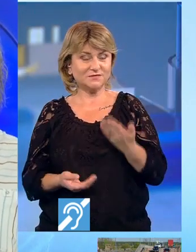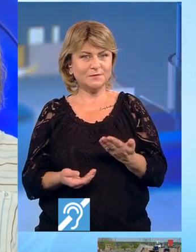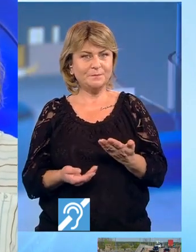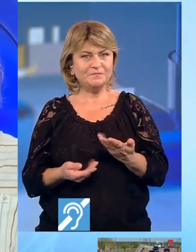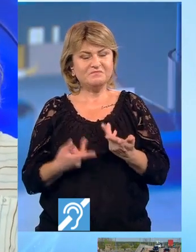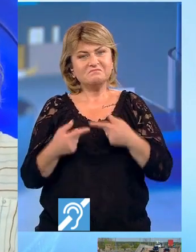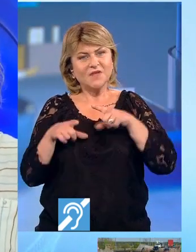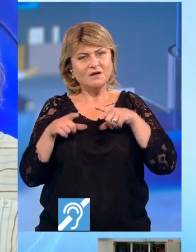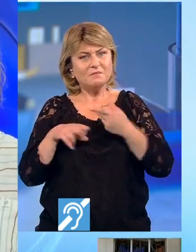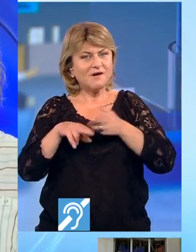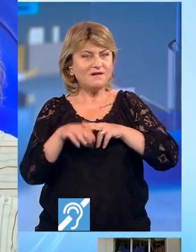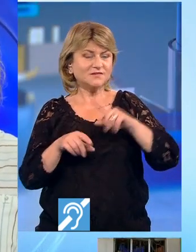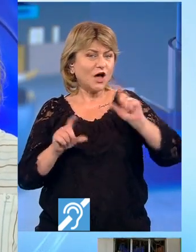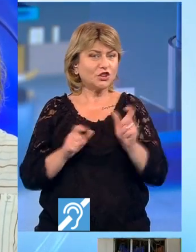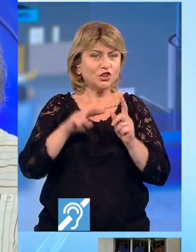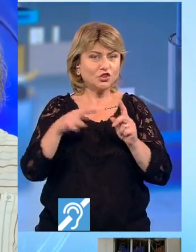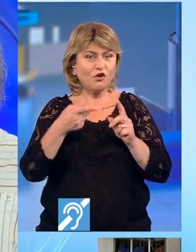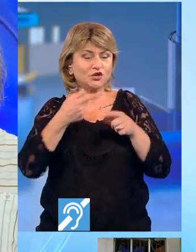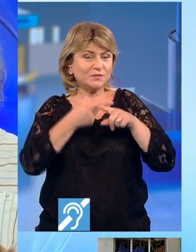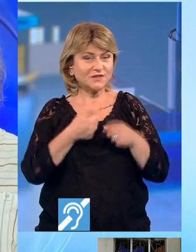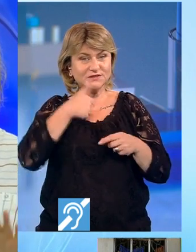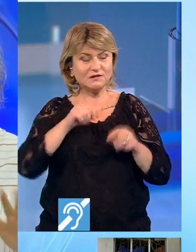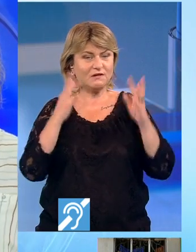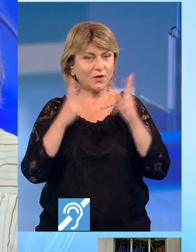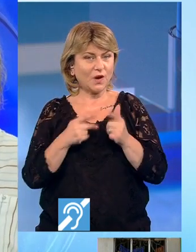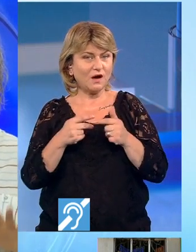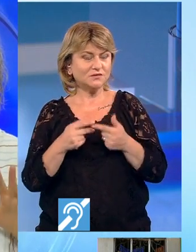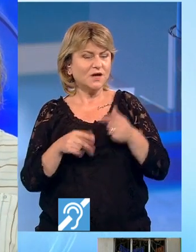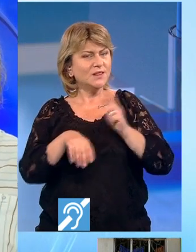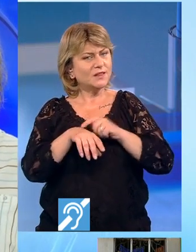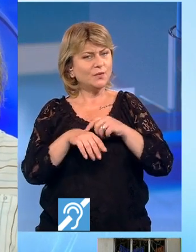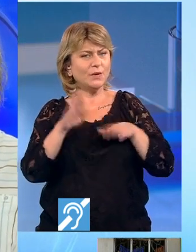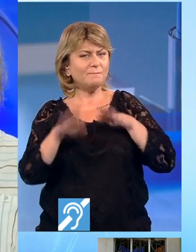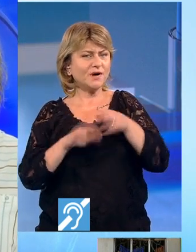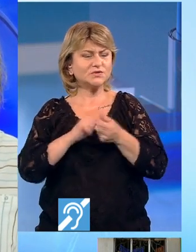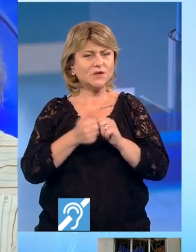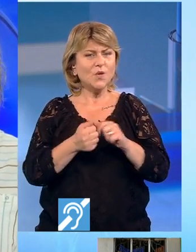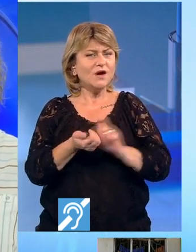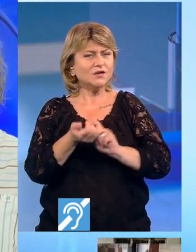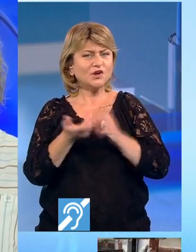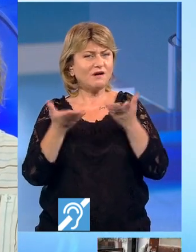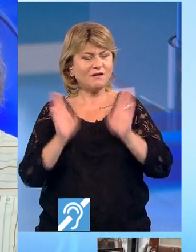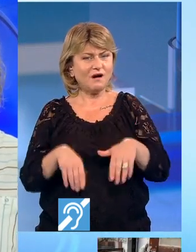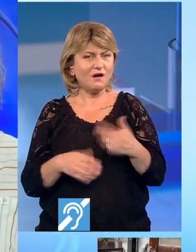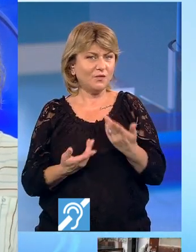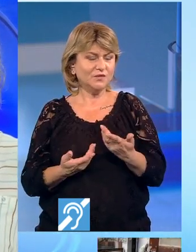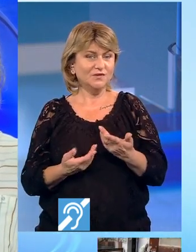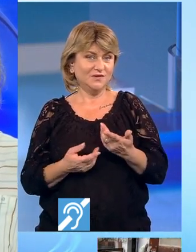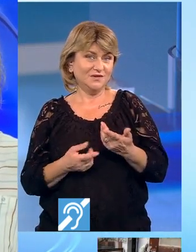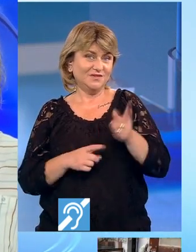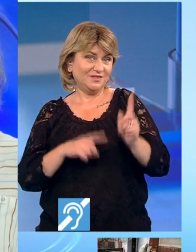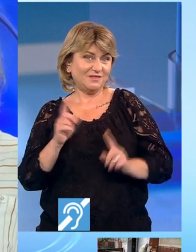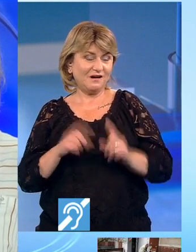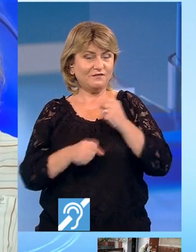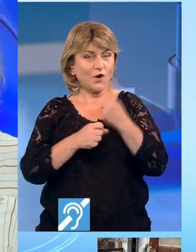Practice, mai ales în a doua jumătate a zilei, își calculează pașii, timpul, energia sau banii pe care îi investești și obțin rezultate. Deci dacă